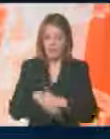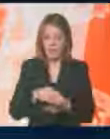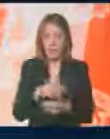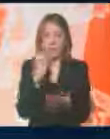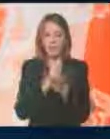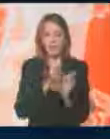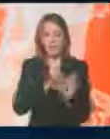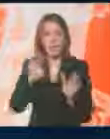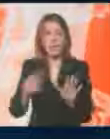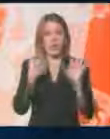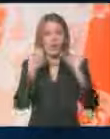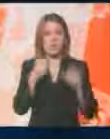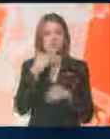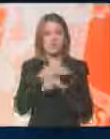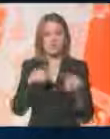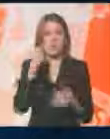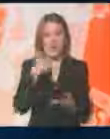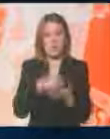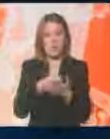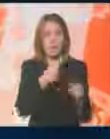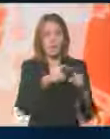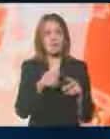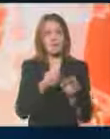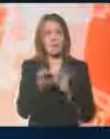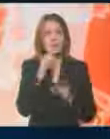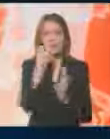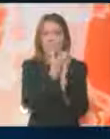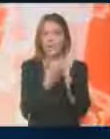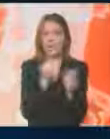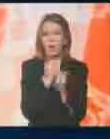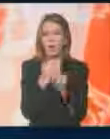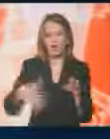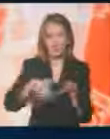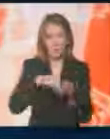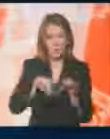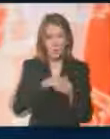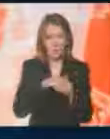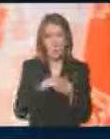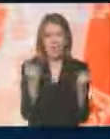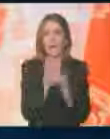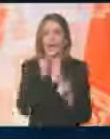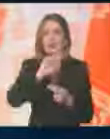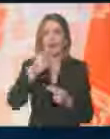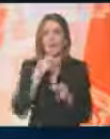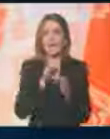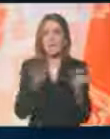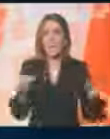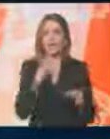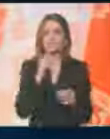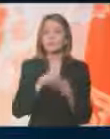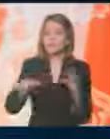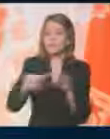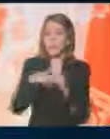biće izdvojeno oko 800 miliona dinara za različite mere i programe podrške za zapošljavanje, kao i druge mere koje su u funkciji